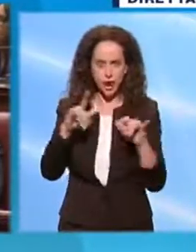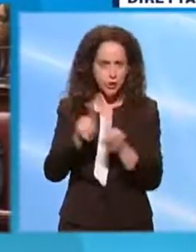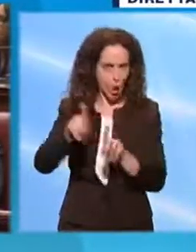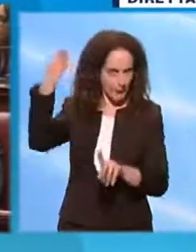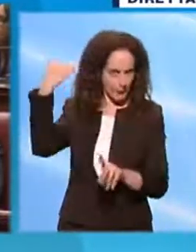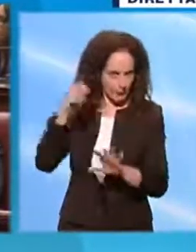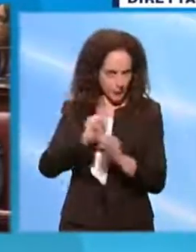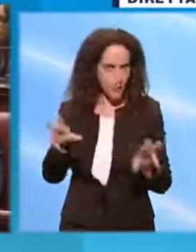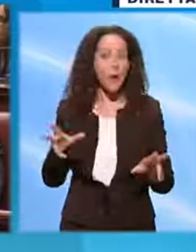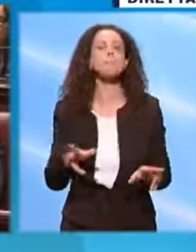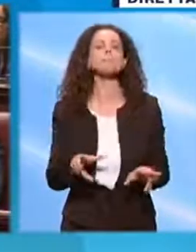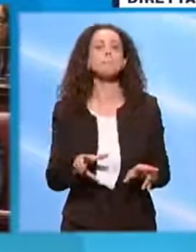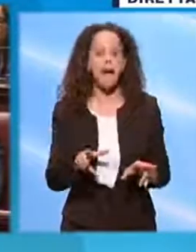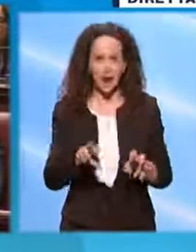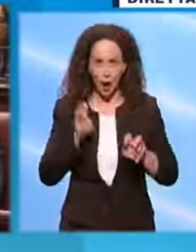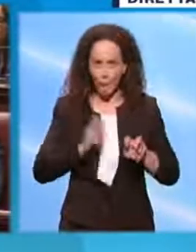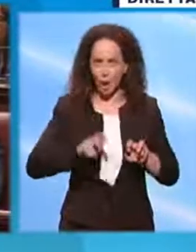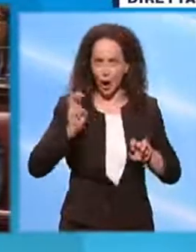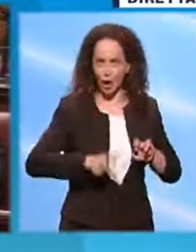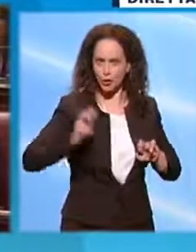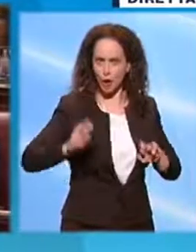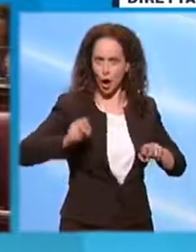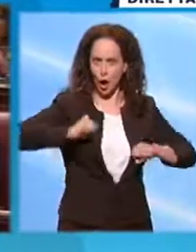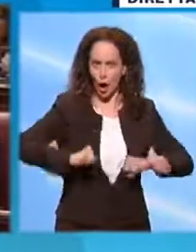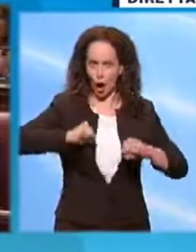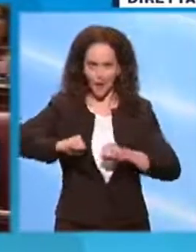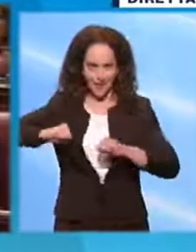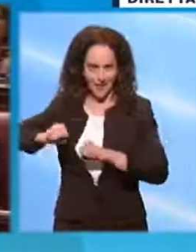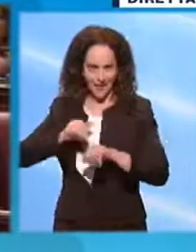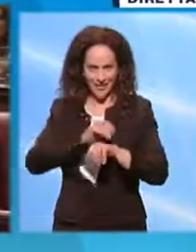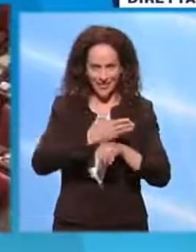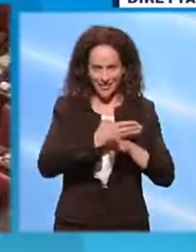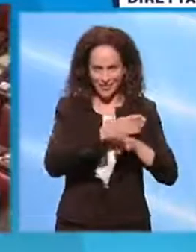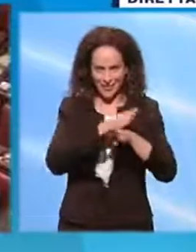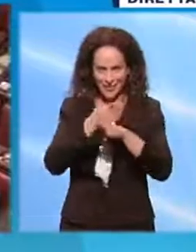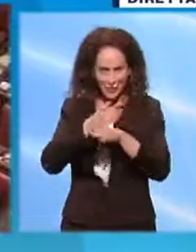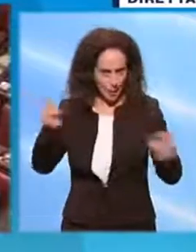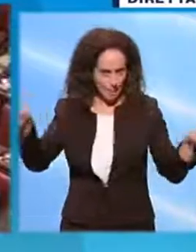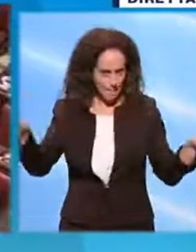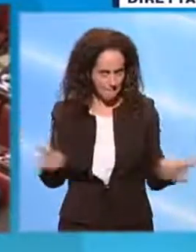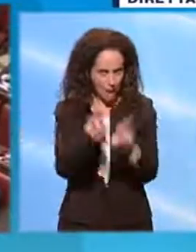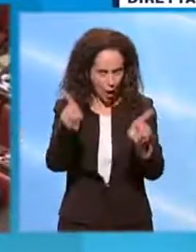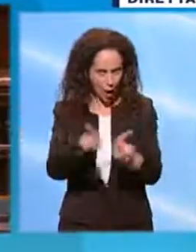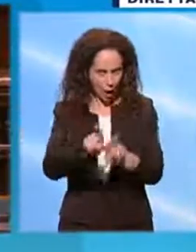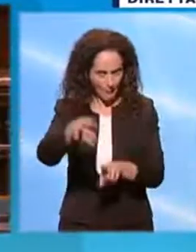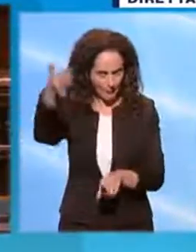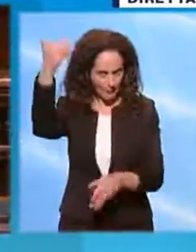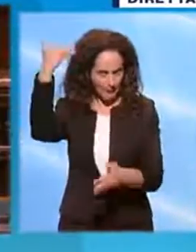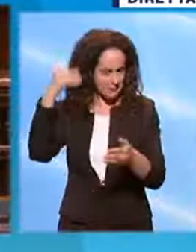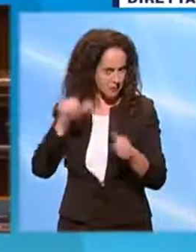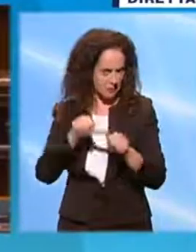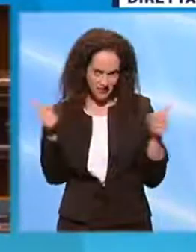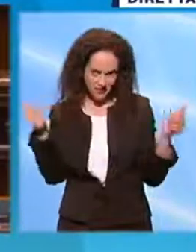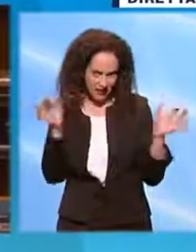spartizione partitocratica delle poltrone è quella identica a prima. Non c'è differenza. Non c'è differenza.